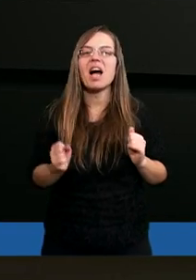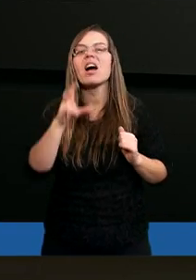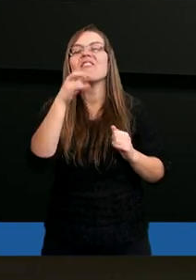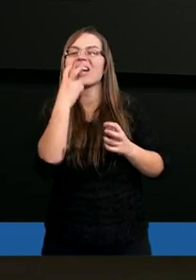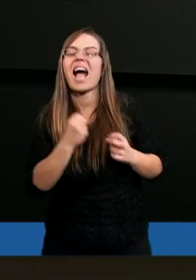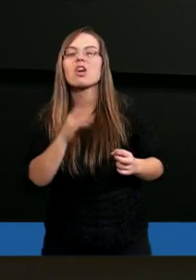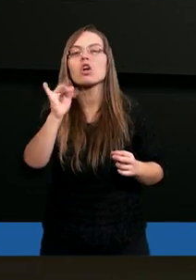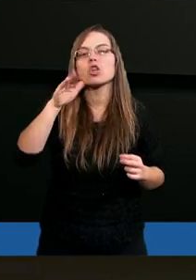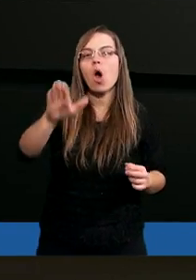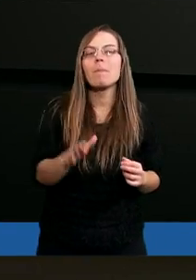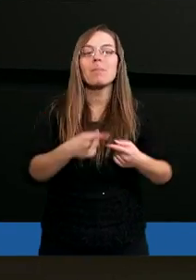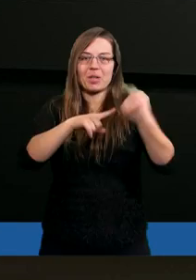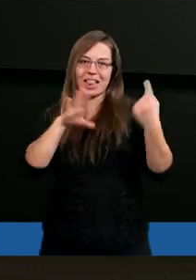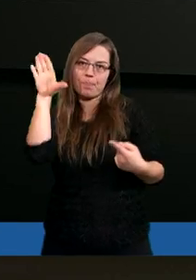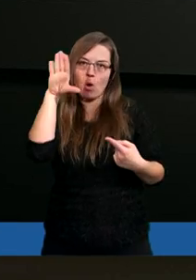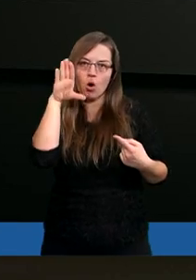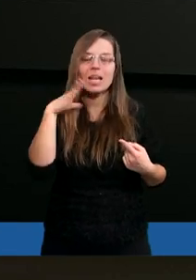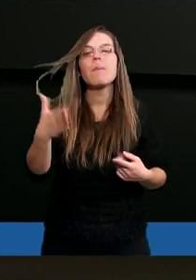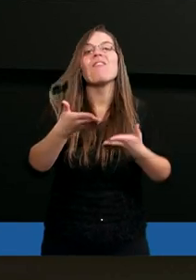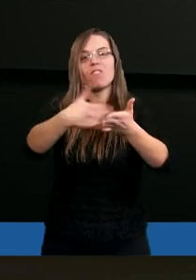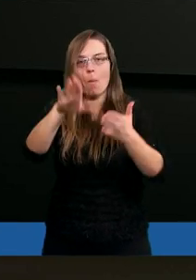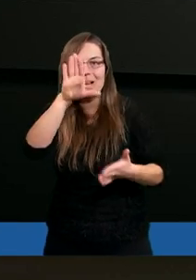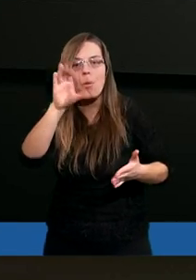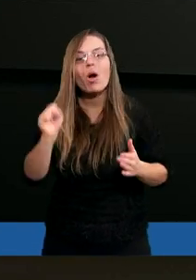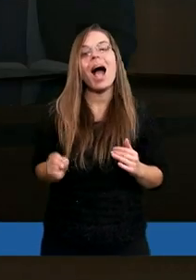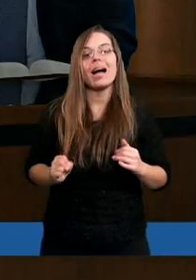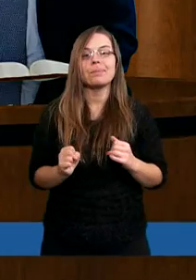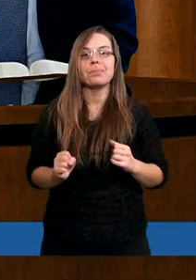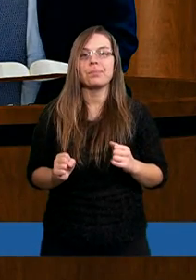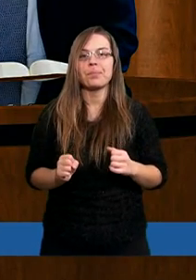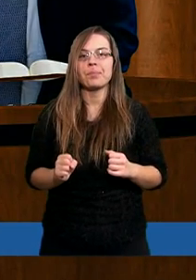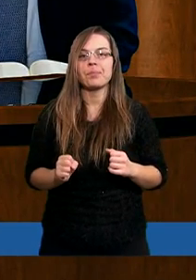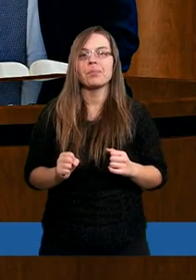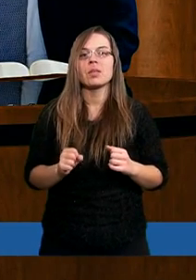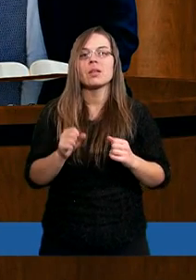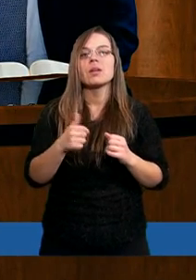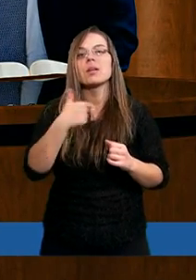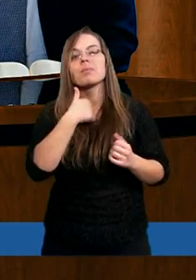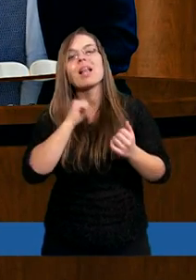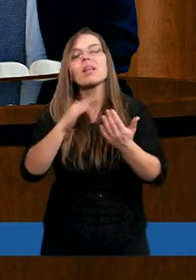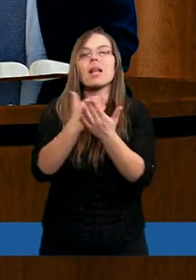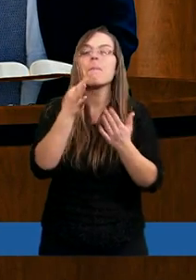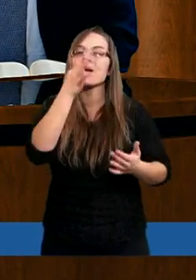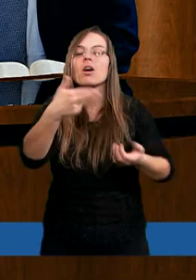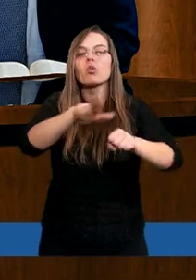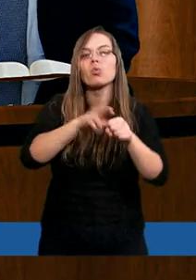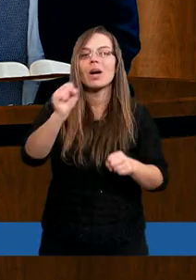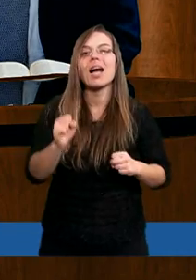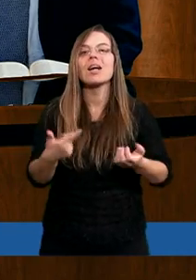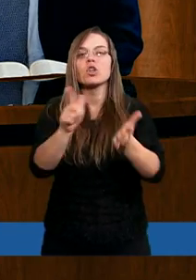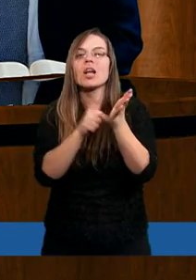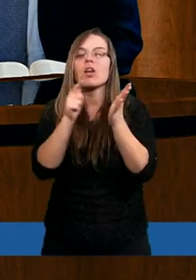tutaj Hiob? Przed Bogiem? Wobec Boga? Hiob zadaje to pytanie, które